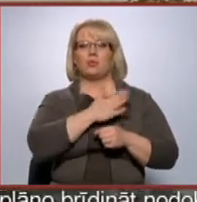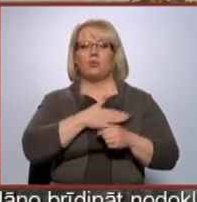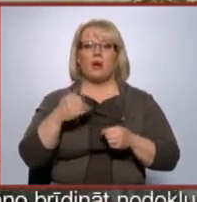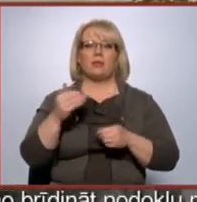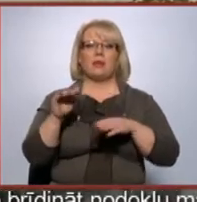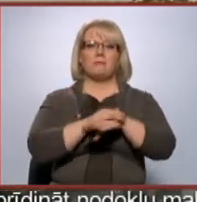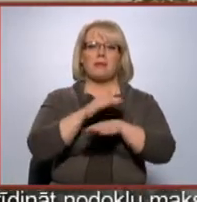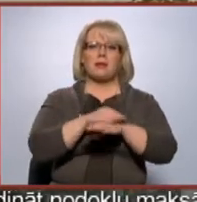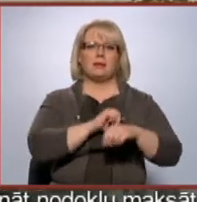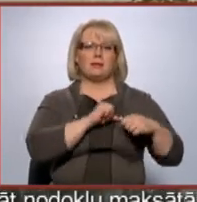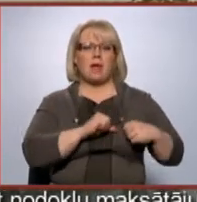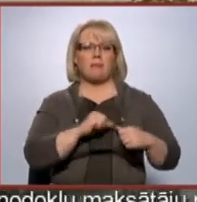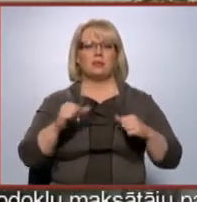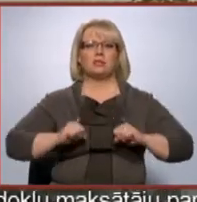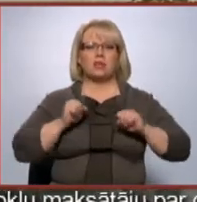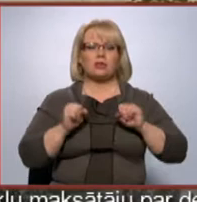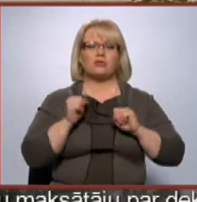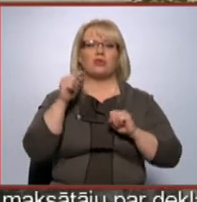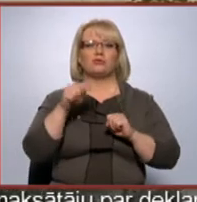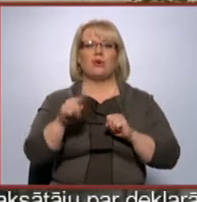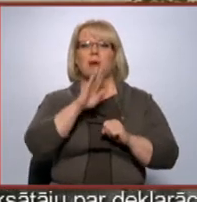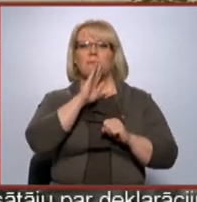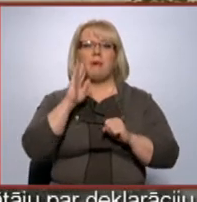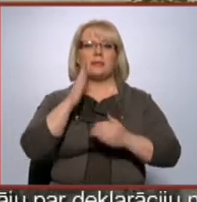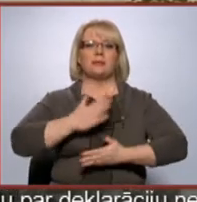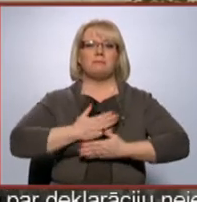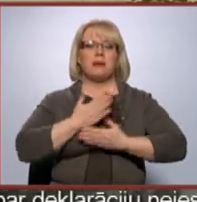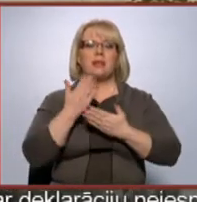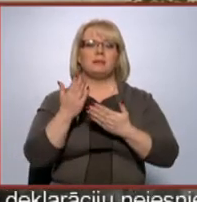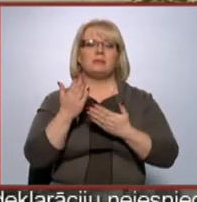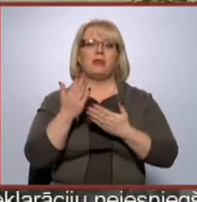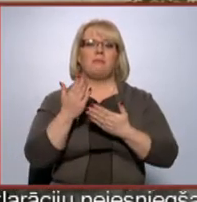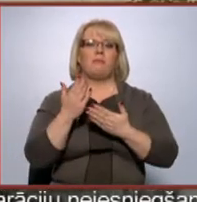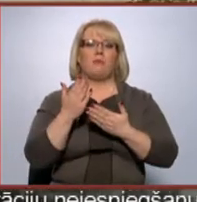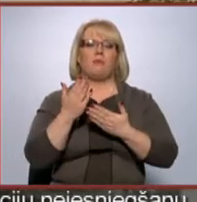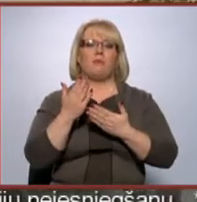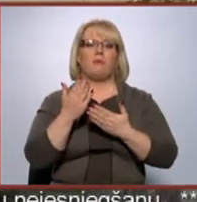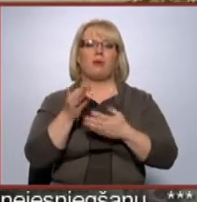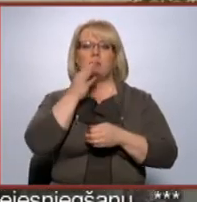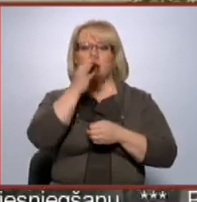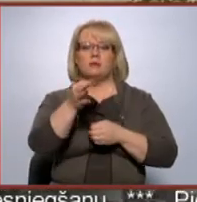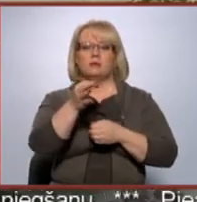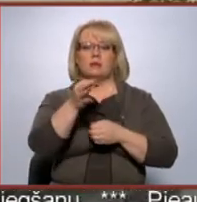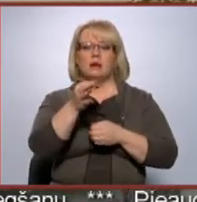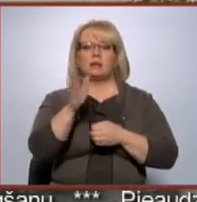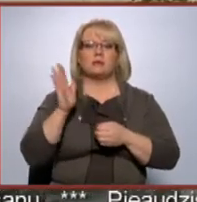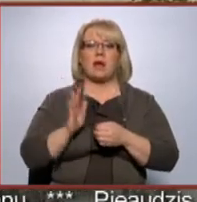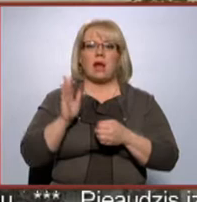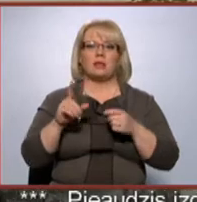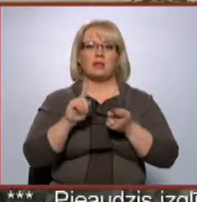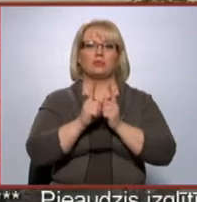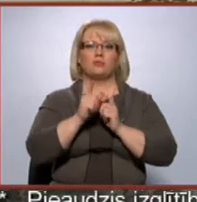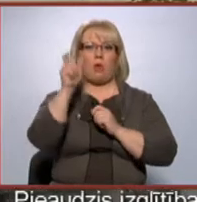mīļi labi un viņi cenšās šo mātes mīlestību sagaidīt